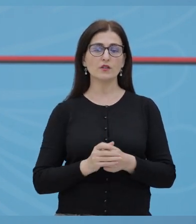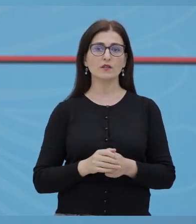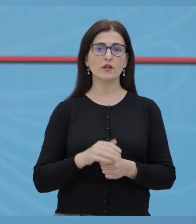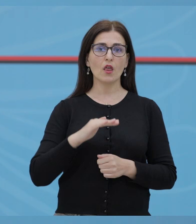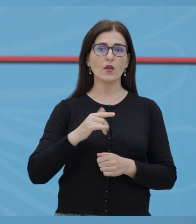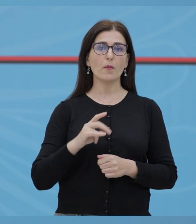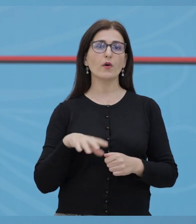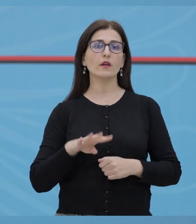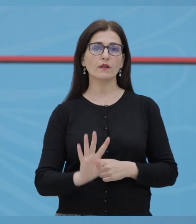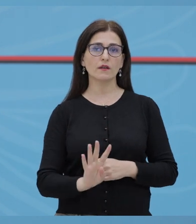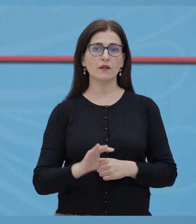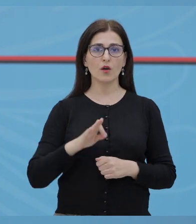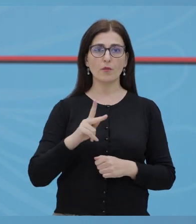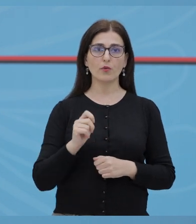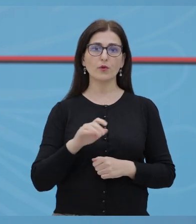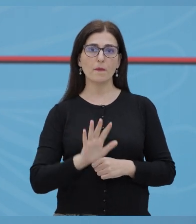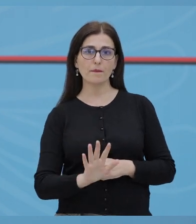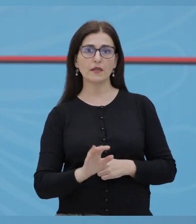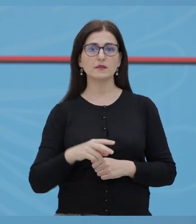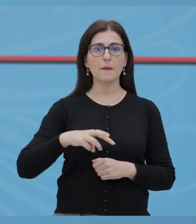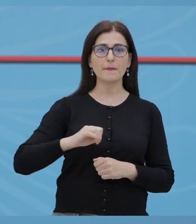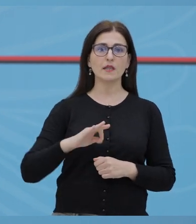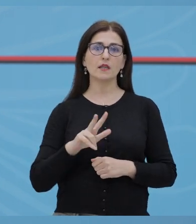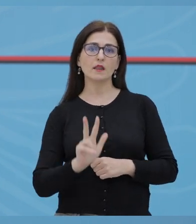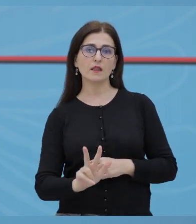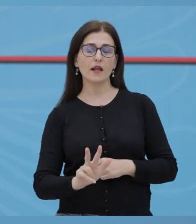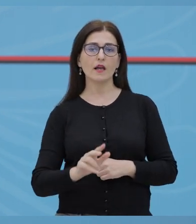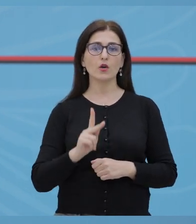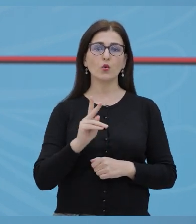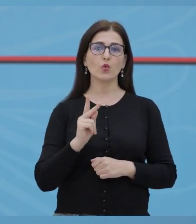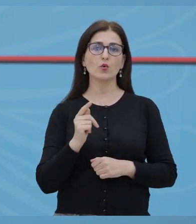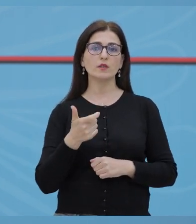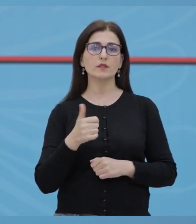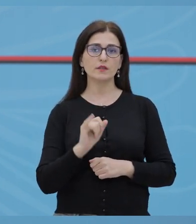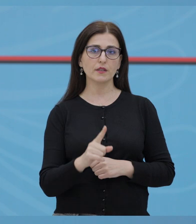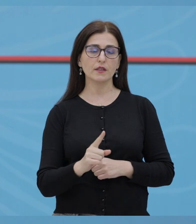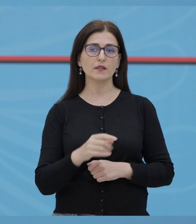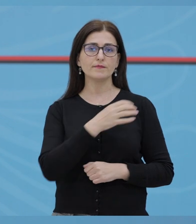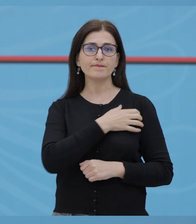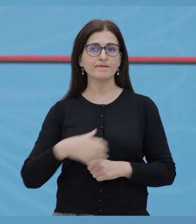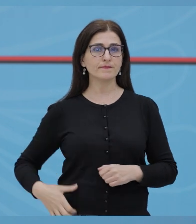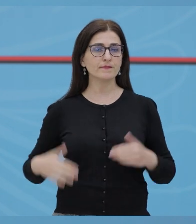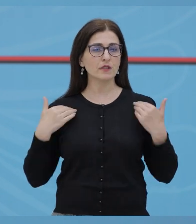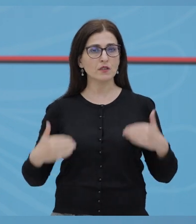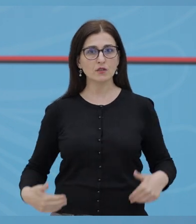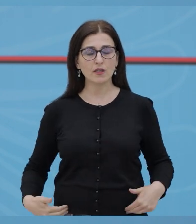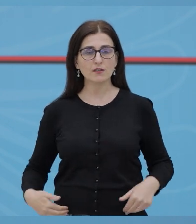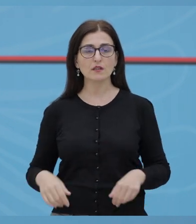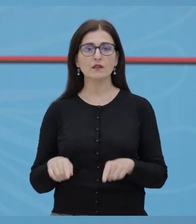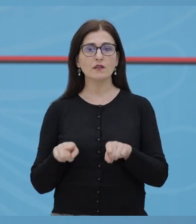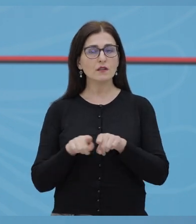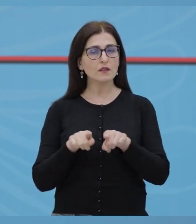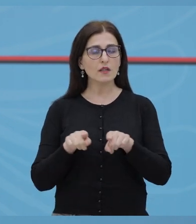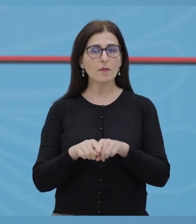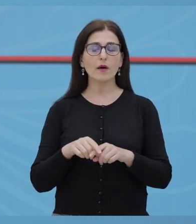Has 13 raste, Kruj 6, Tropoj 4, Puk 5, Mirdit 3, Kukës